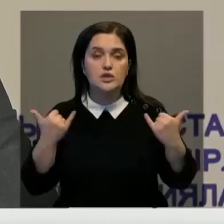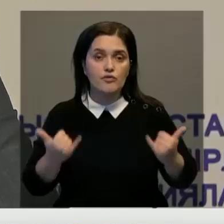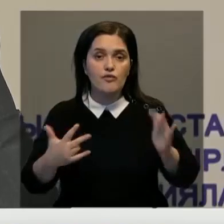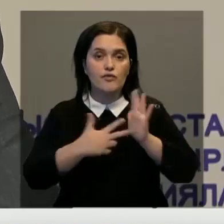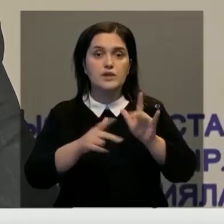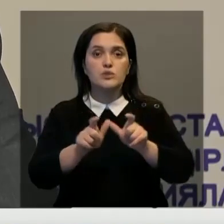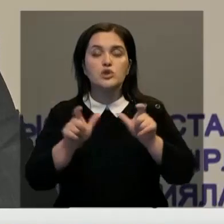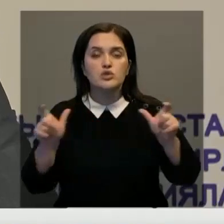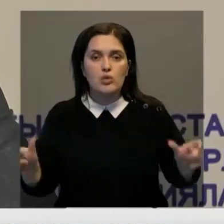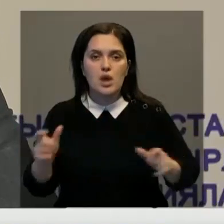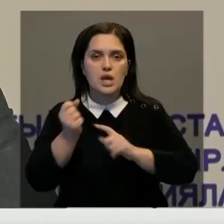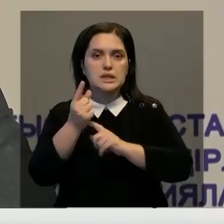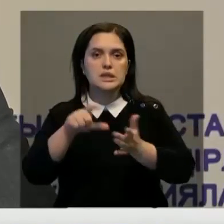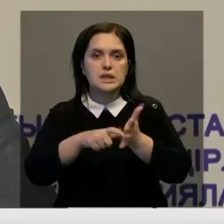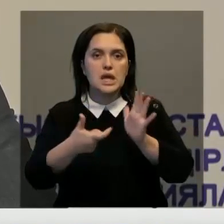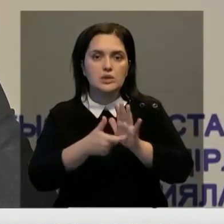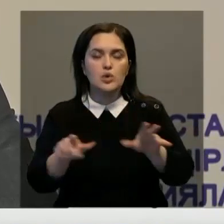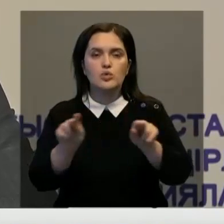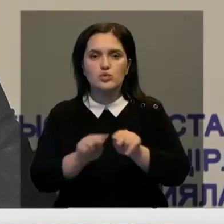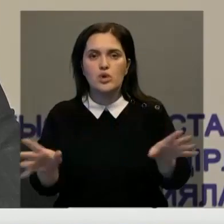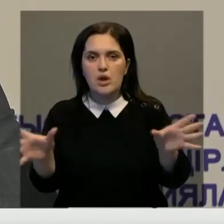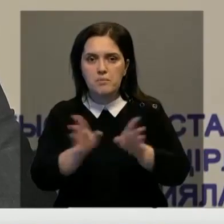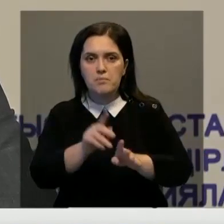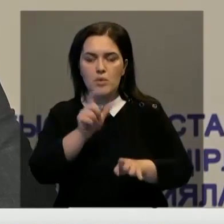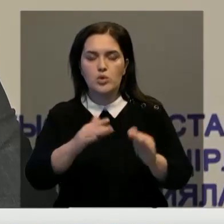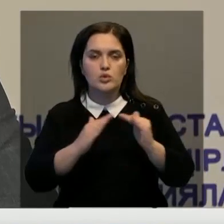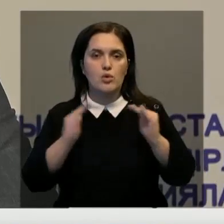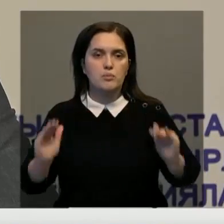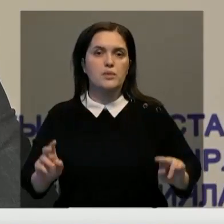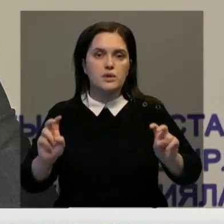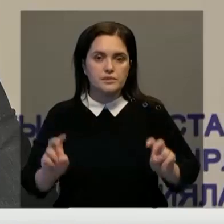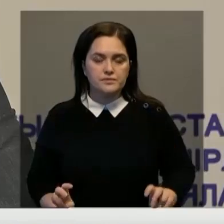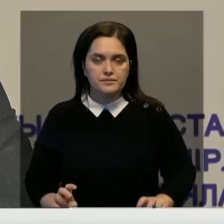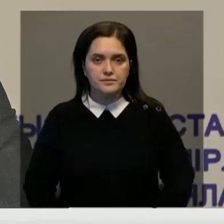школах ученики 11 классов с учителями переведены на домашний карантин.